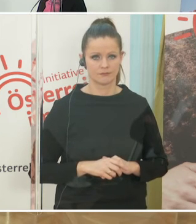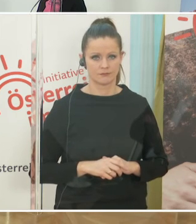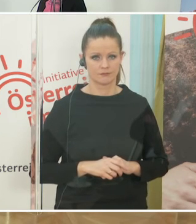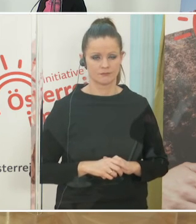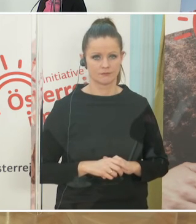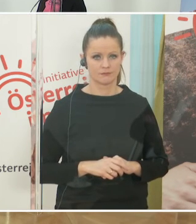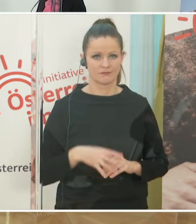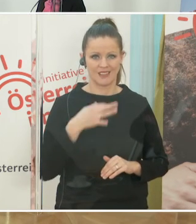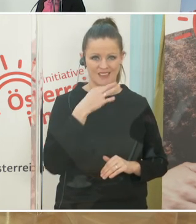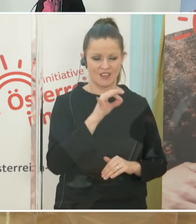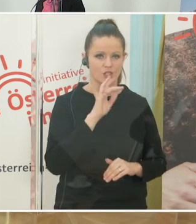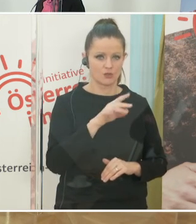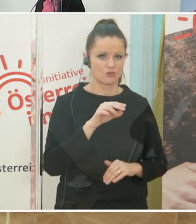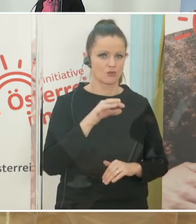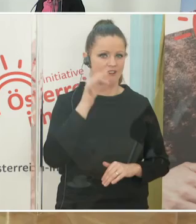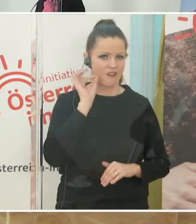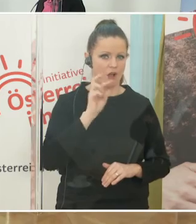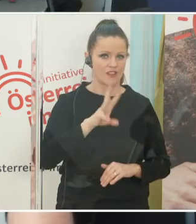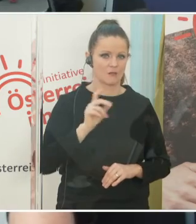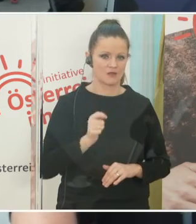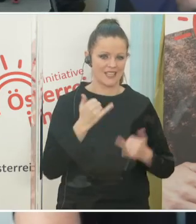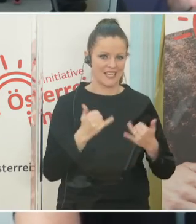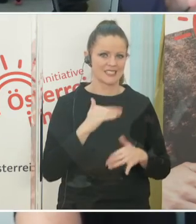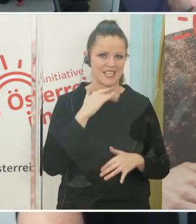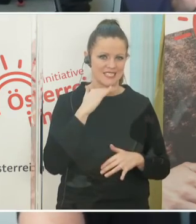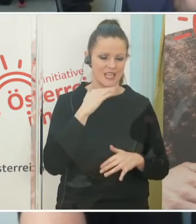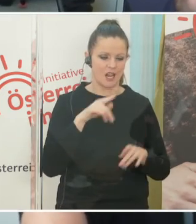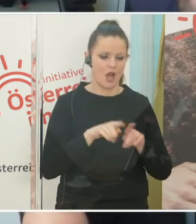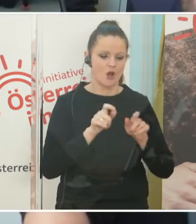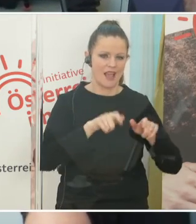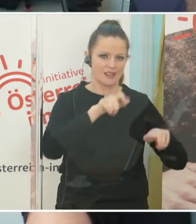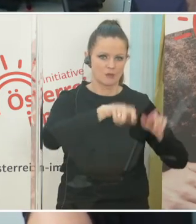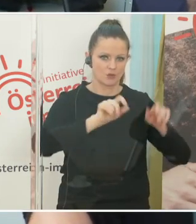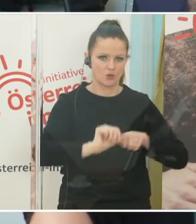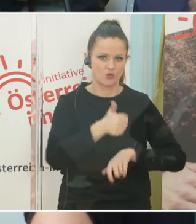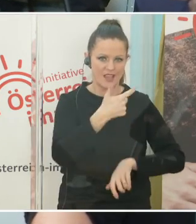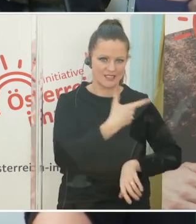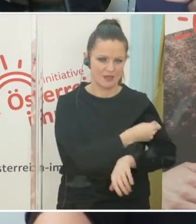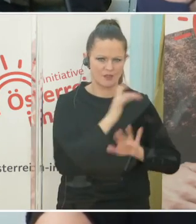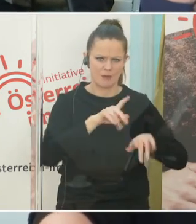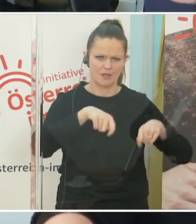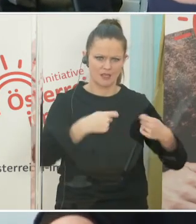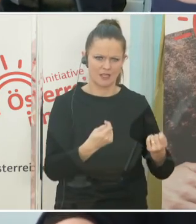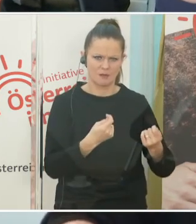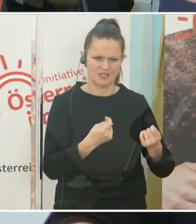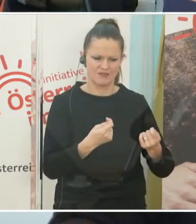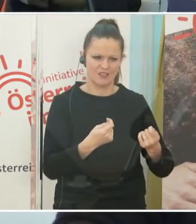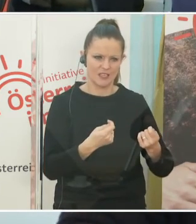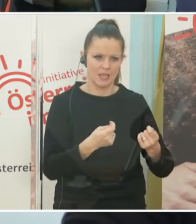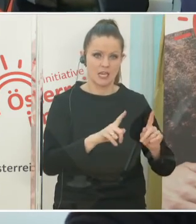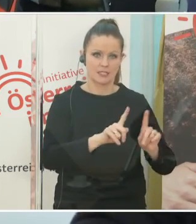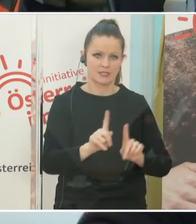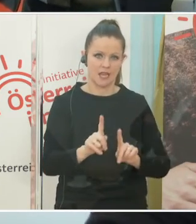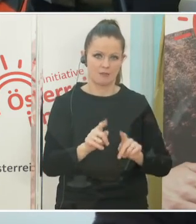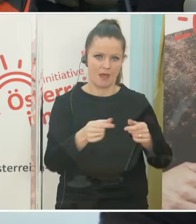Vielleicht eine Frage an die Frau Widermann-Schmidt. Es gibt in Israel, da werden jetzt auch die Älteren zuerst geimpft. Es gibt aber dort so eine Art Standby-Plattform, wo